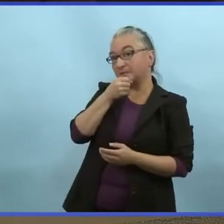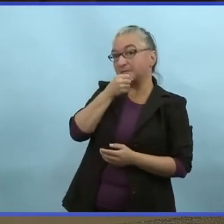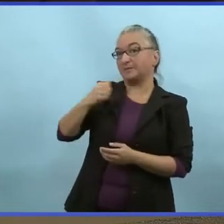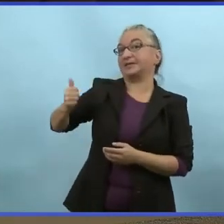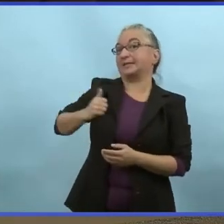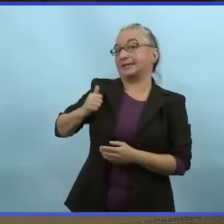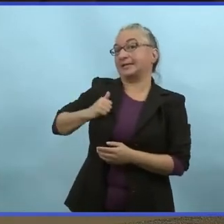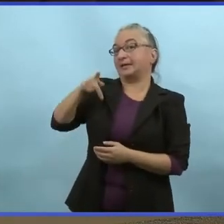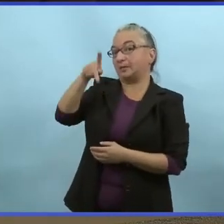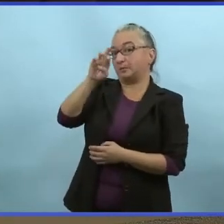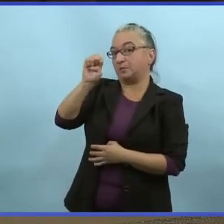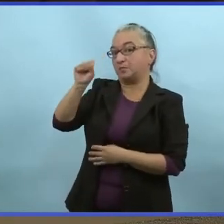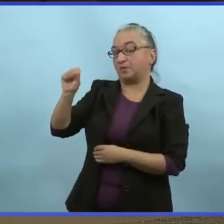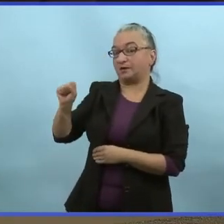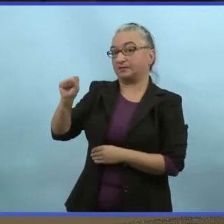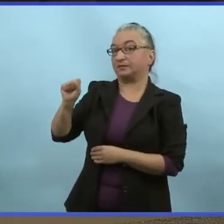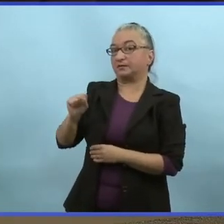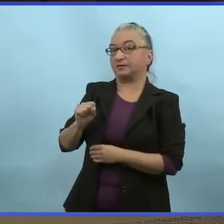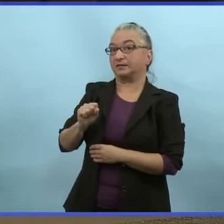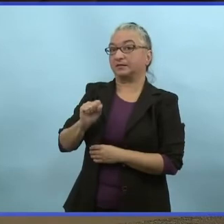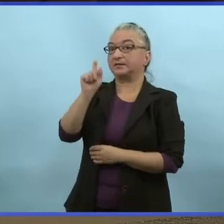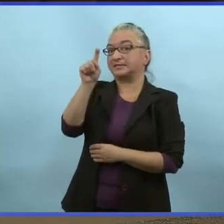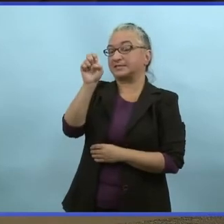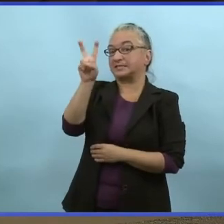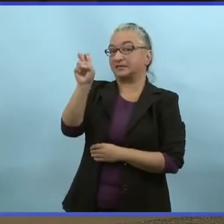de la presse canadienne, Steve.